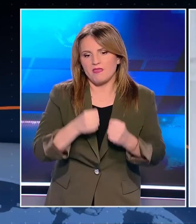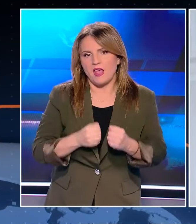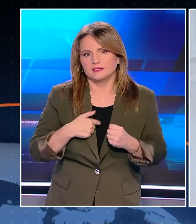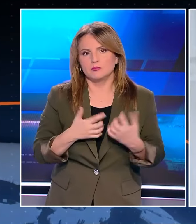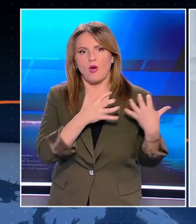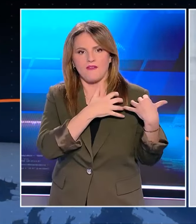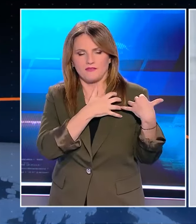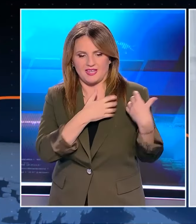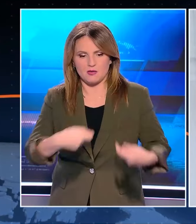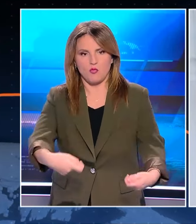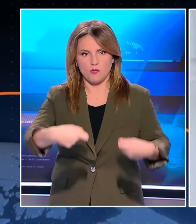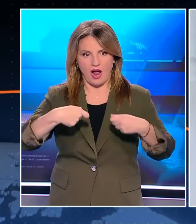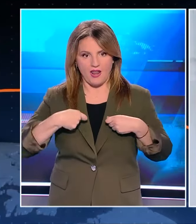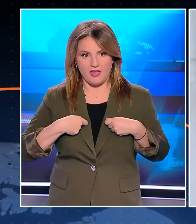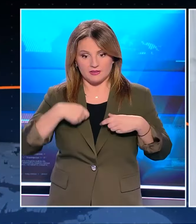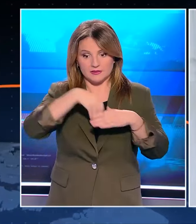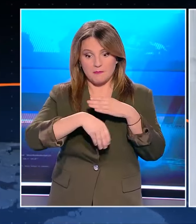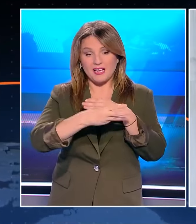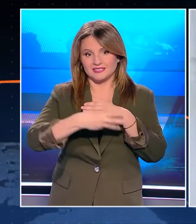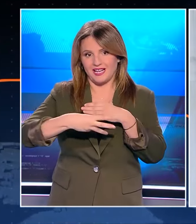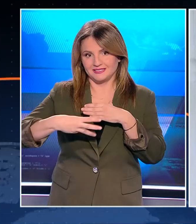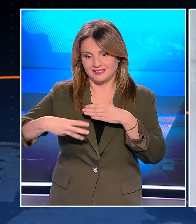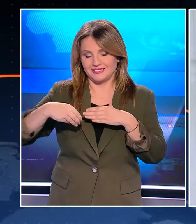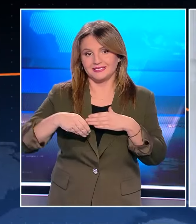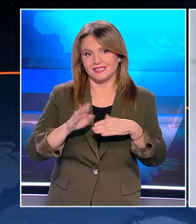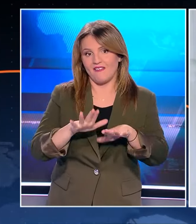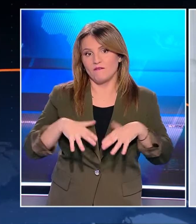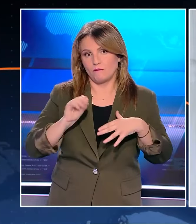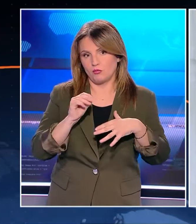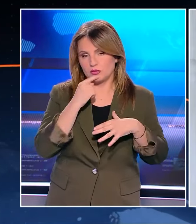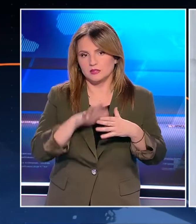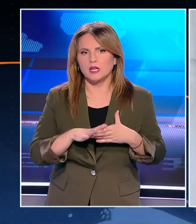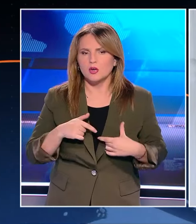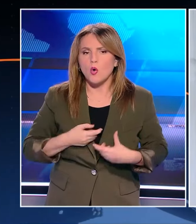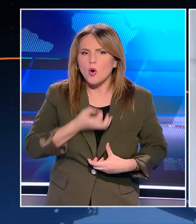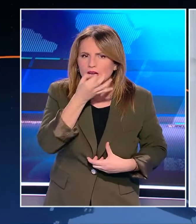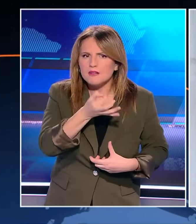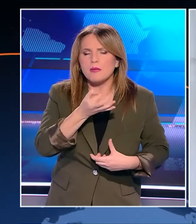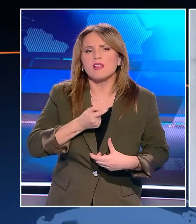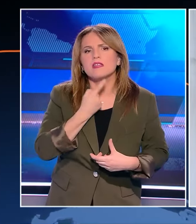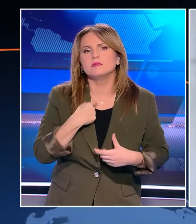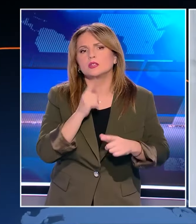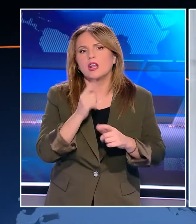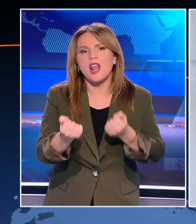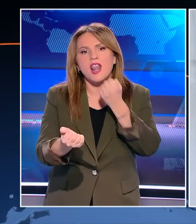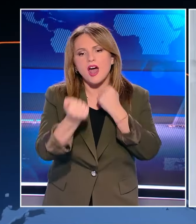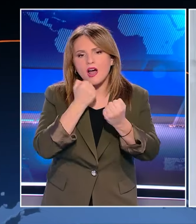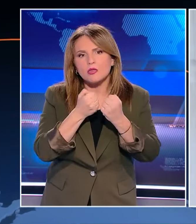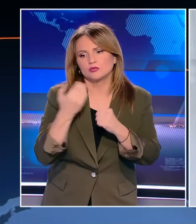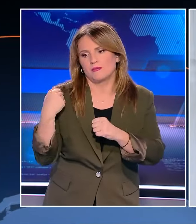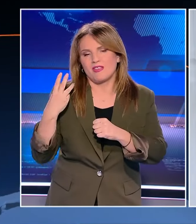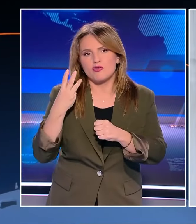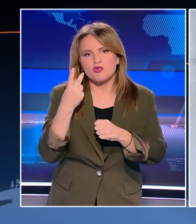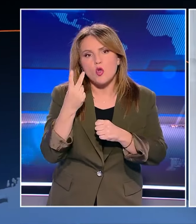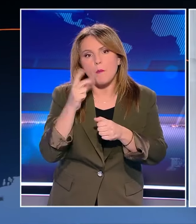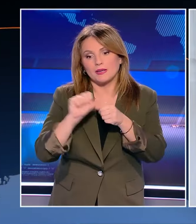θέσεις ευθύνης που μου είχαν ανατεθεί από την κοινοβουλευτική ομάδα Εκφράζοντας τη δυσαρέσκειά μου για το λάθος που συντελέστηκε τους